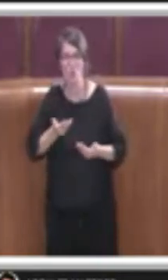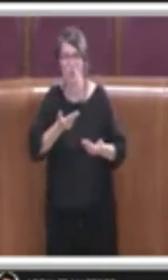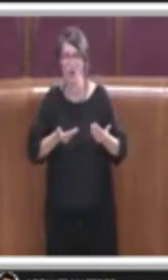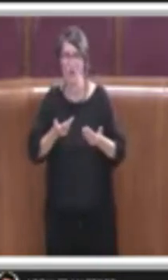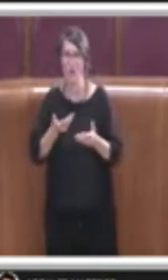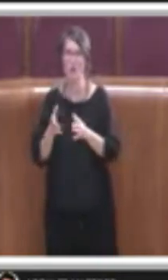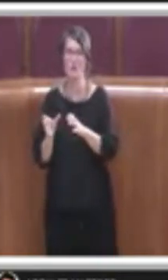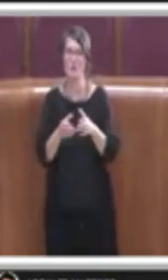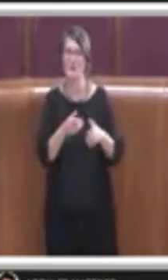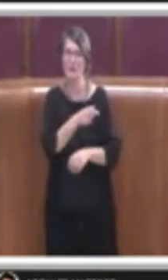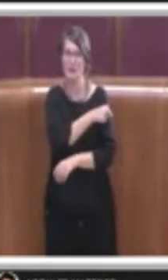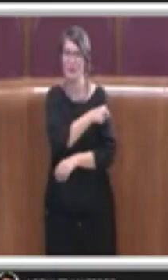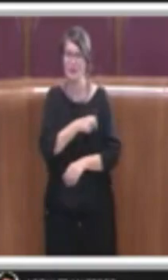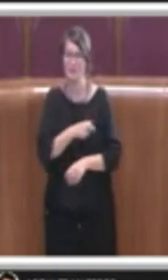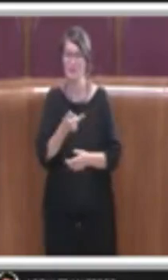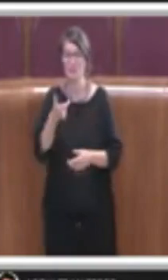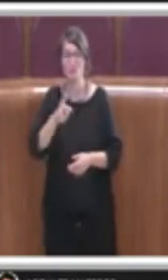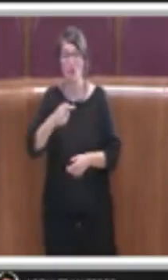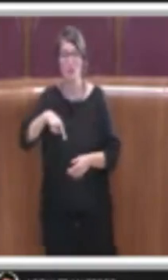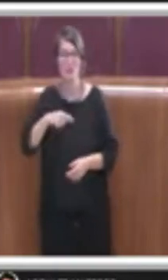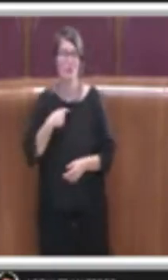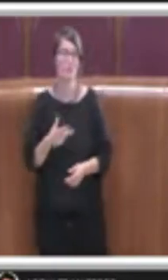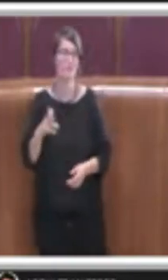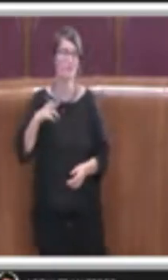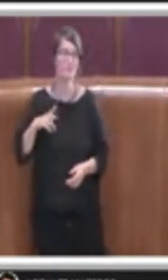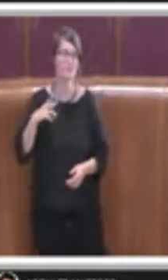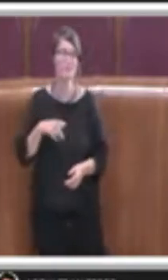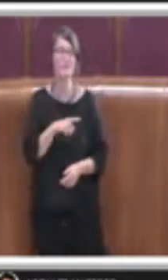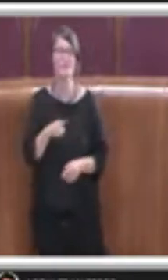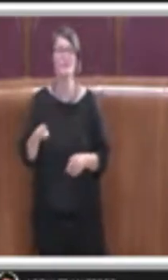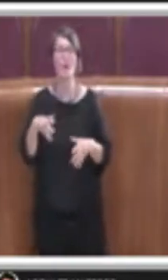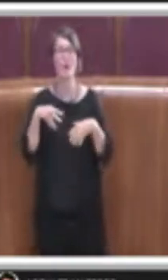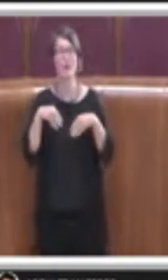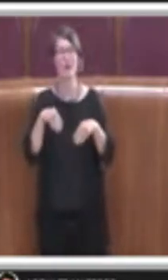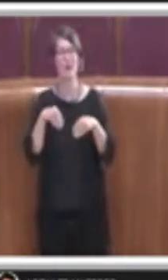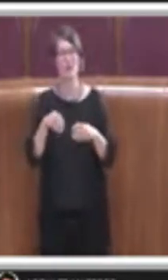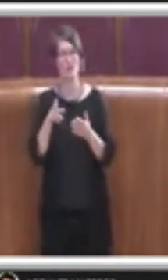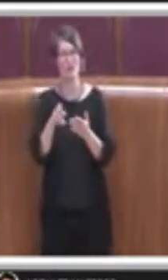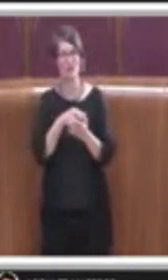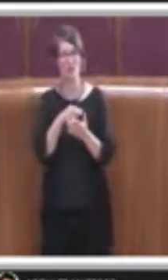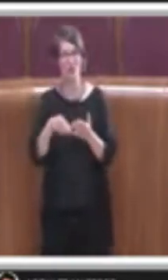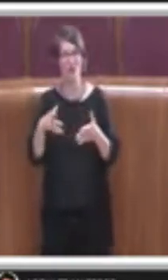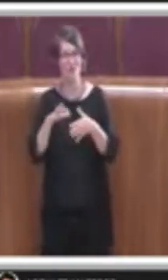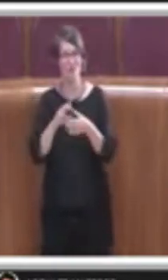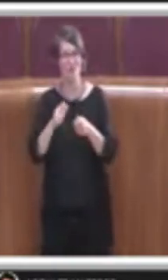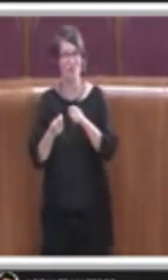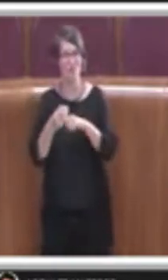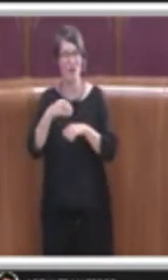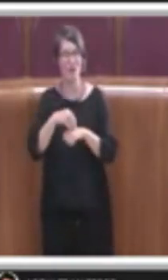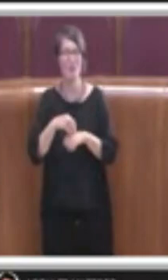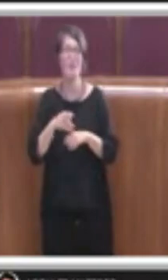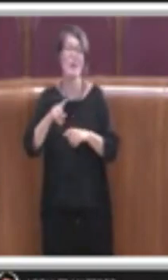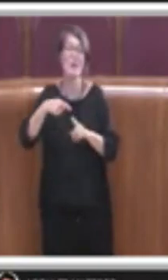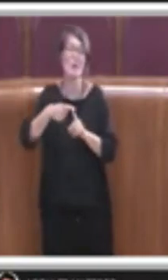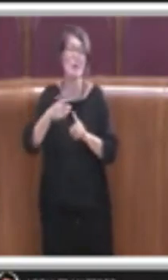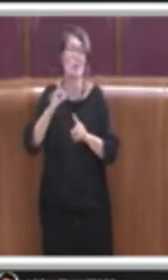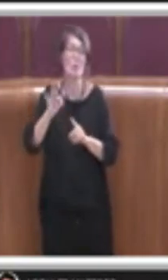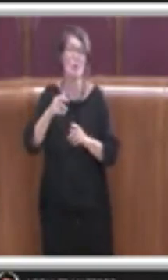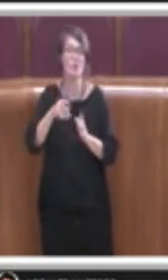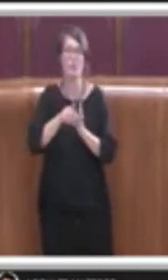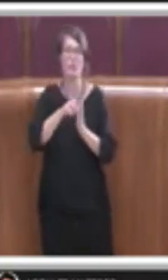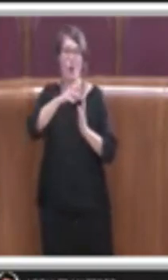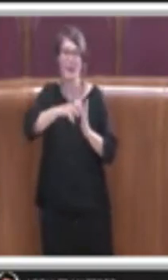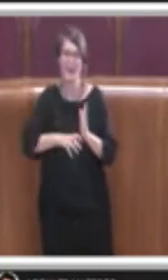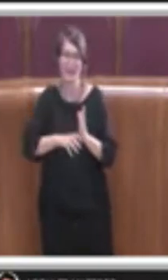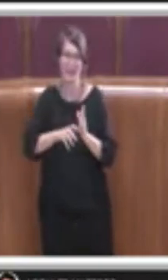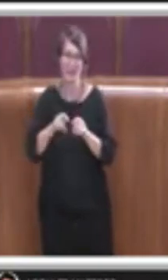un'ampia partecipazione alla votazione di questi emendamenti e della delibera stessa che quindi rappresenta una riforma importante per l'autonomia e